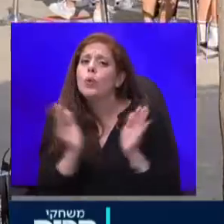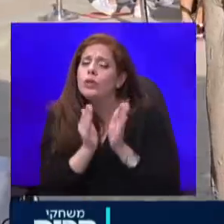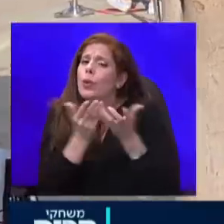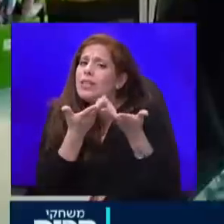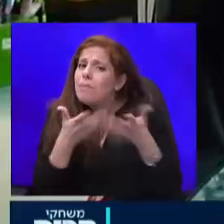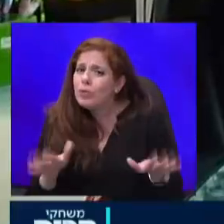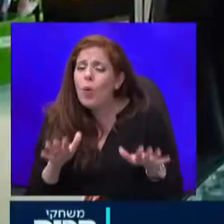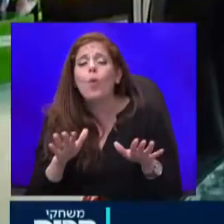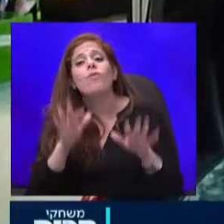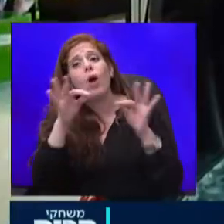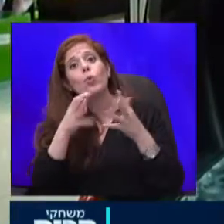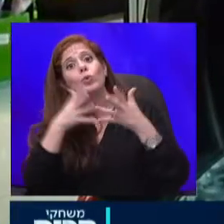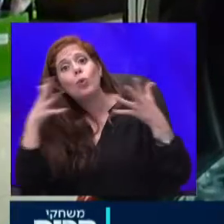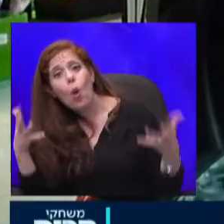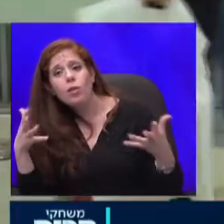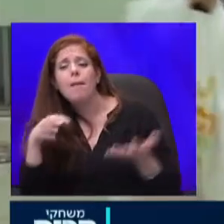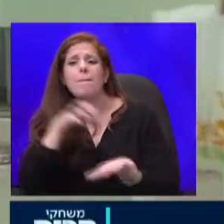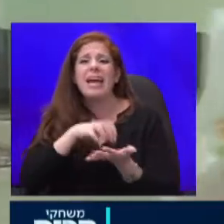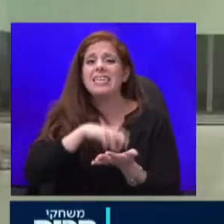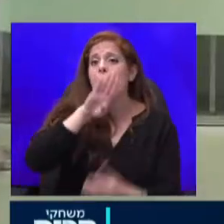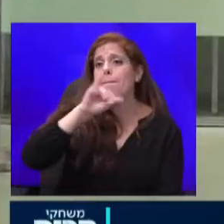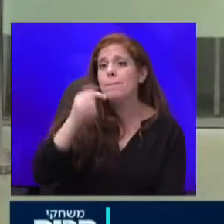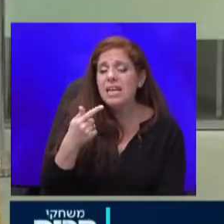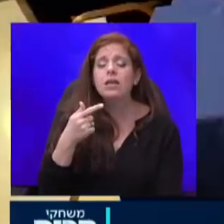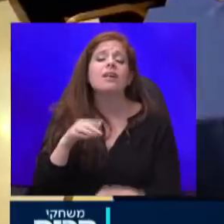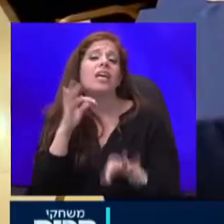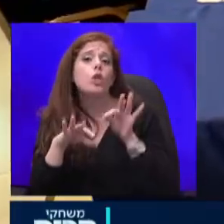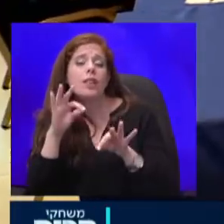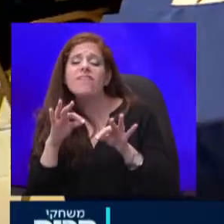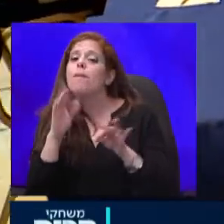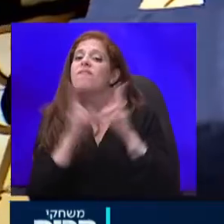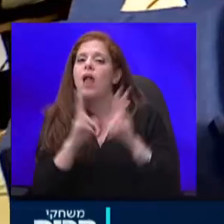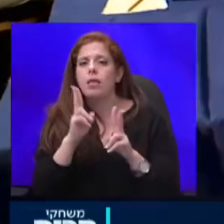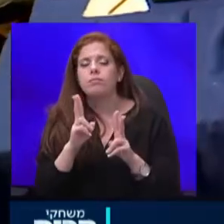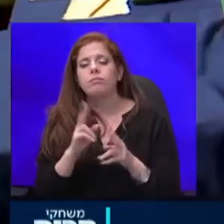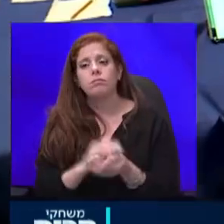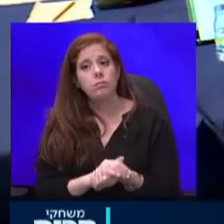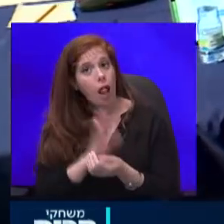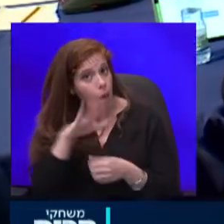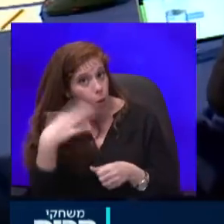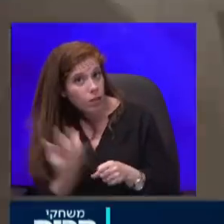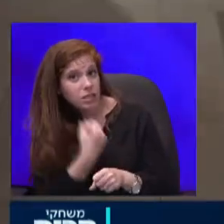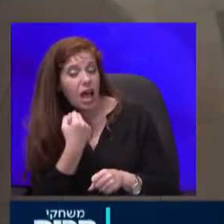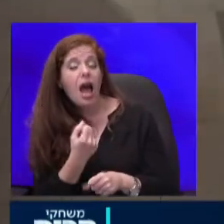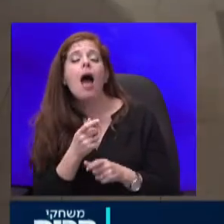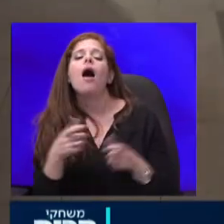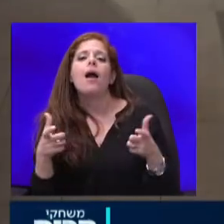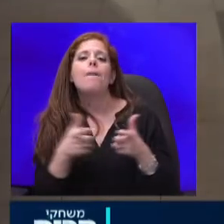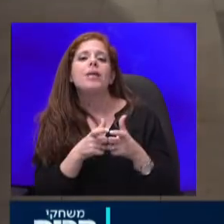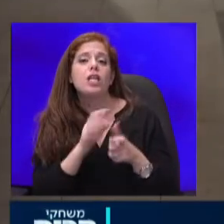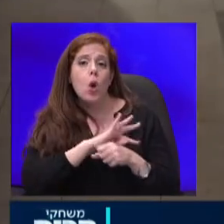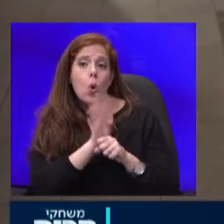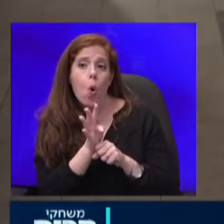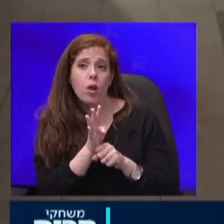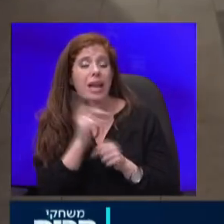מרכזי ביג, קניונים ומפעלים. למרות ההצלחה, קביניית הקורונה שהתכנס אחר הצהריים נדרש להחליט האם הקניונים